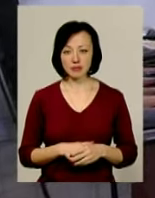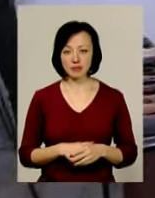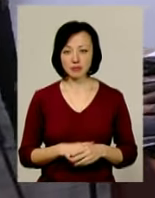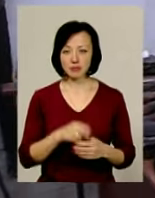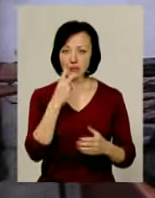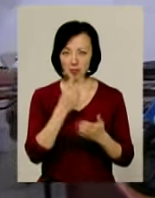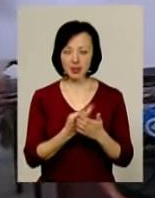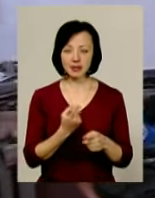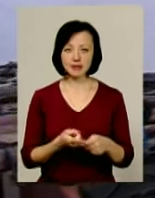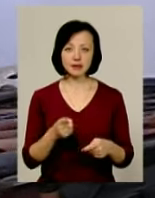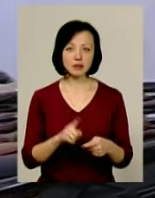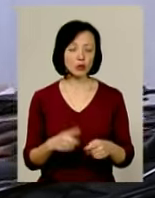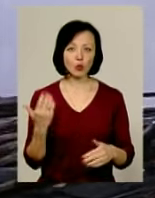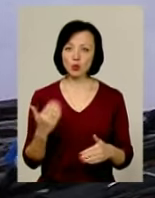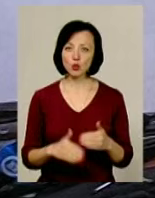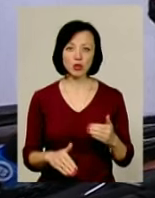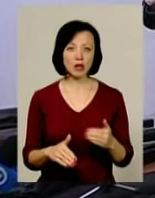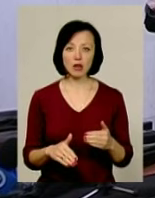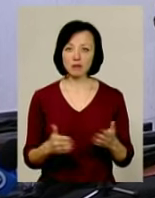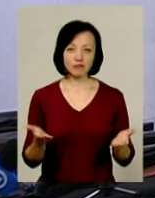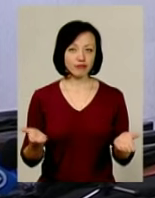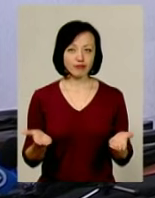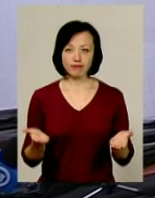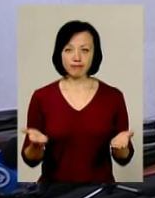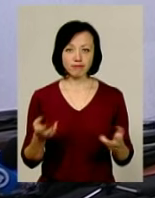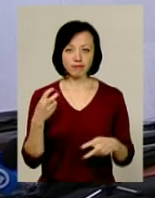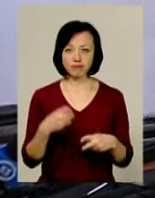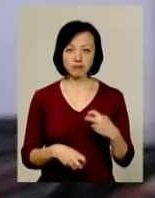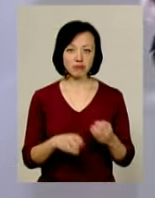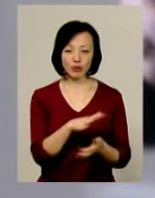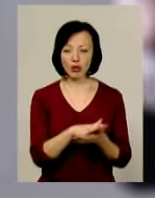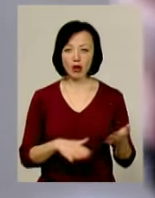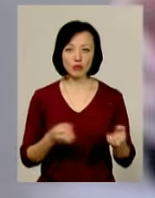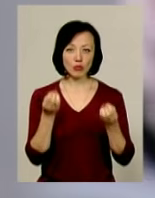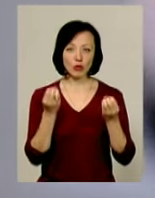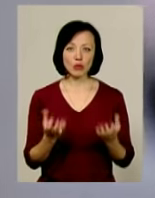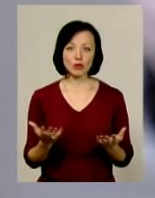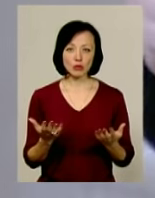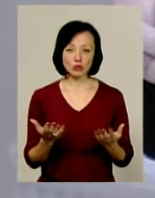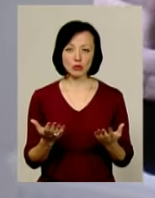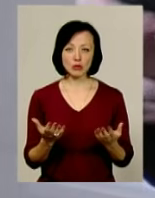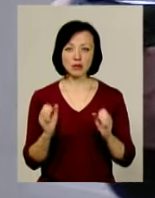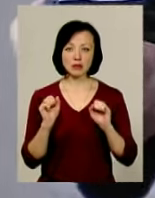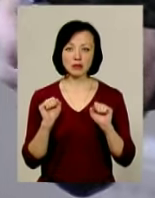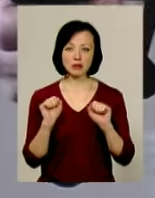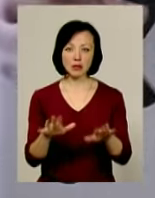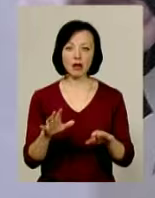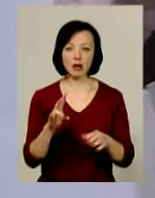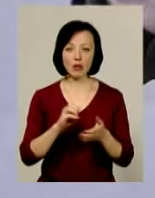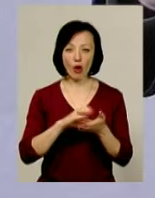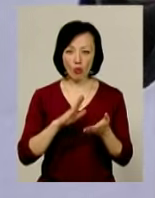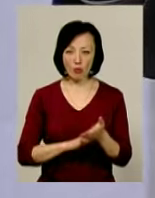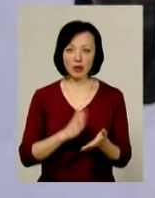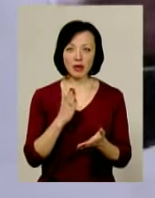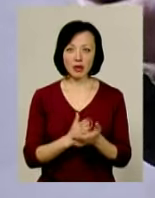Бачите, це вже такий, вийшов із владу, він вже в подальшому просто, його здали, він на обліку комусь